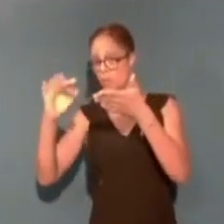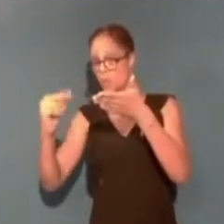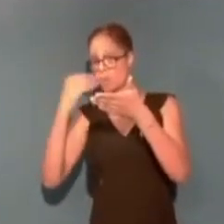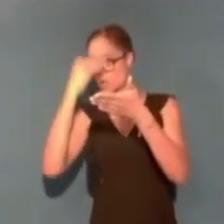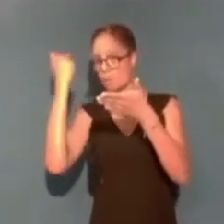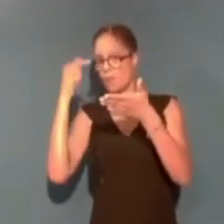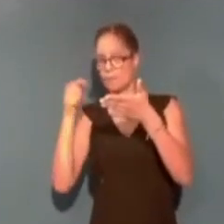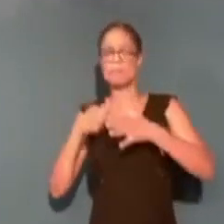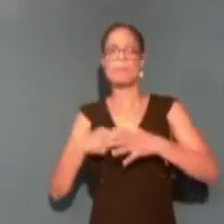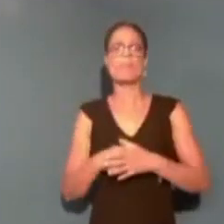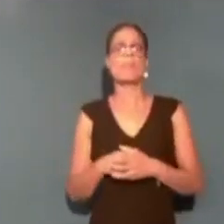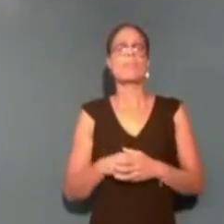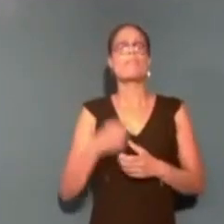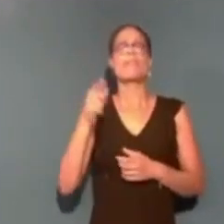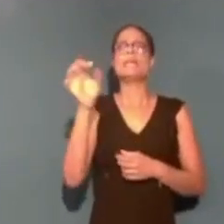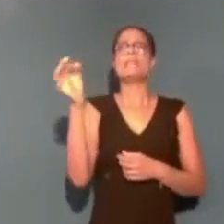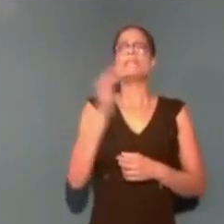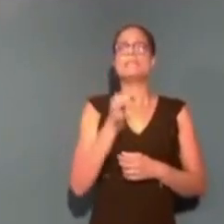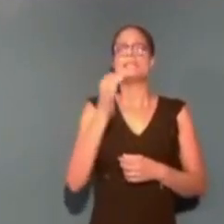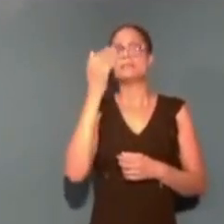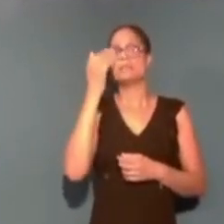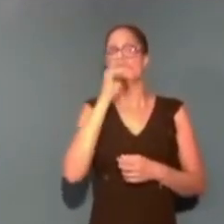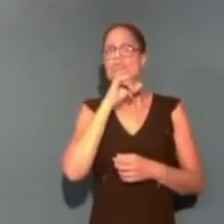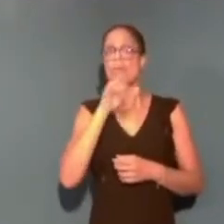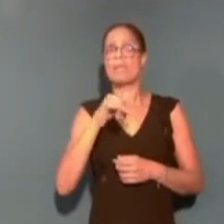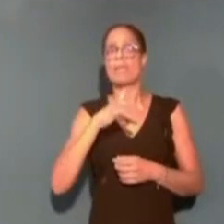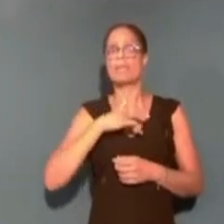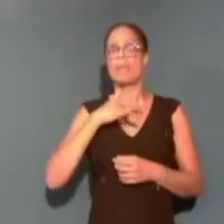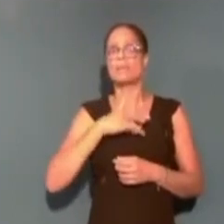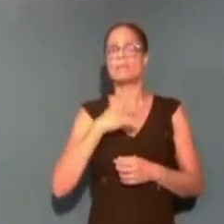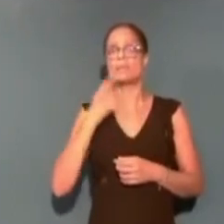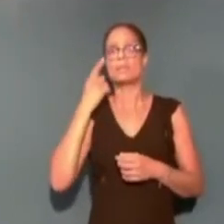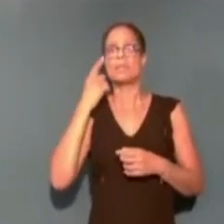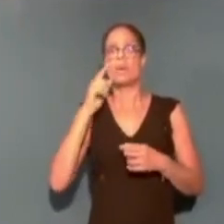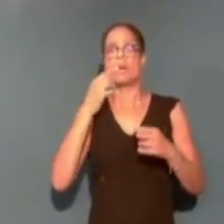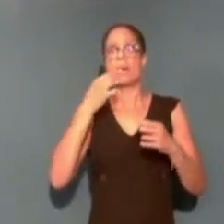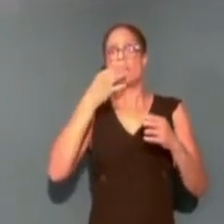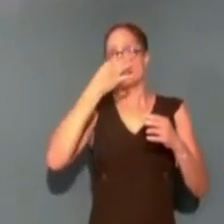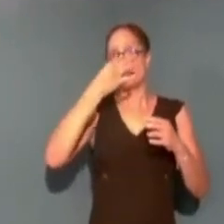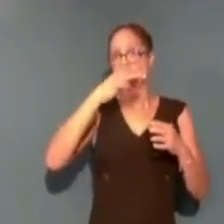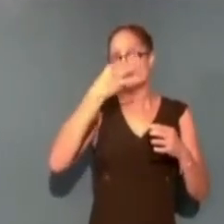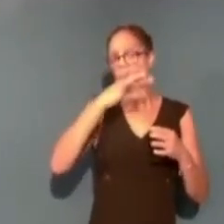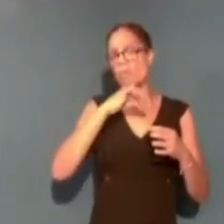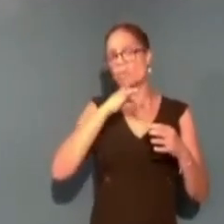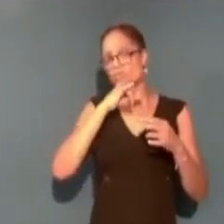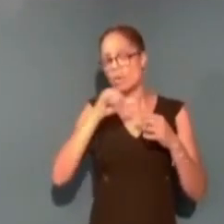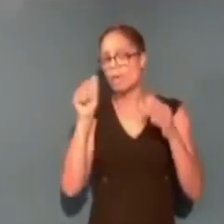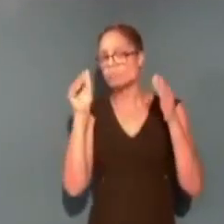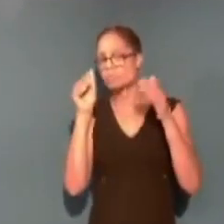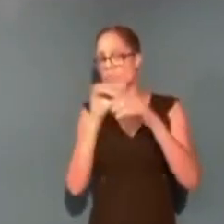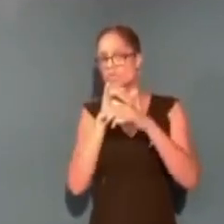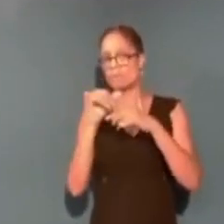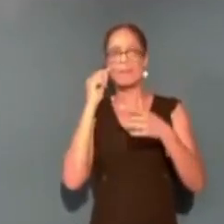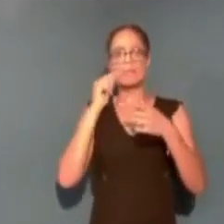C'est disant qu'on ne s'est jamais intéressé à la pollution du